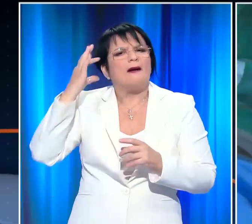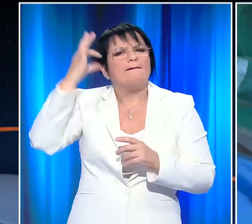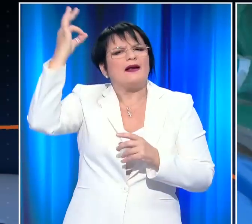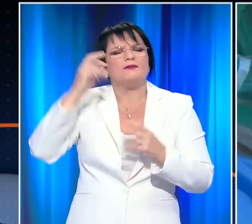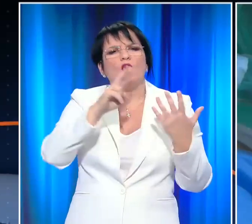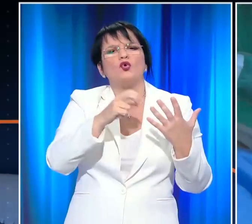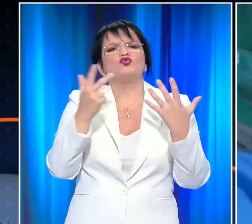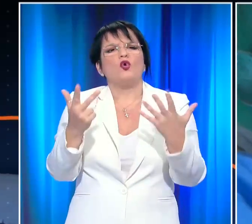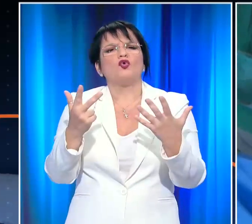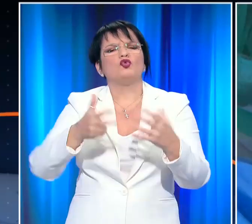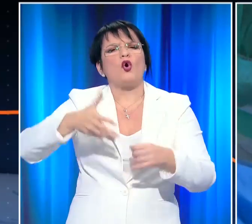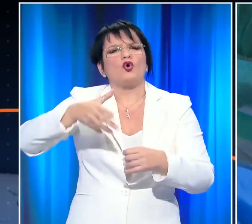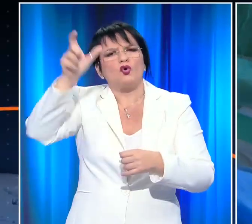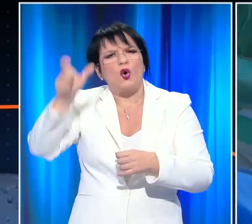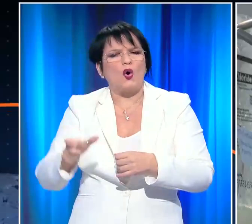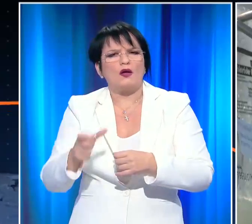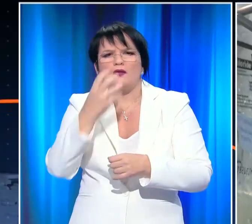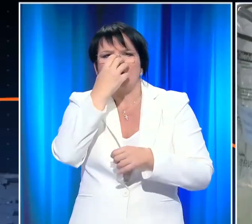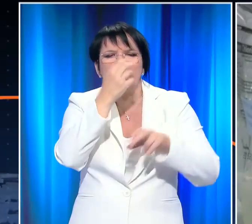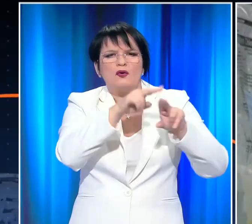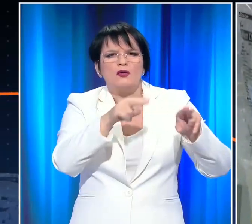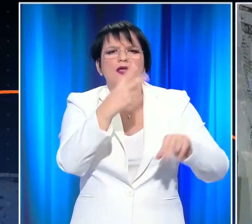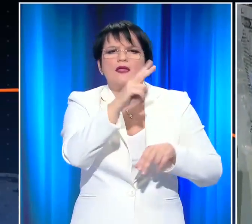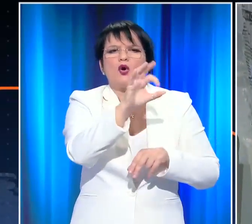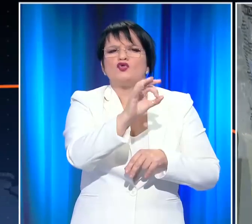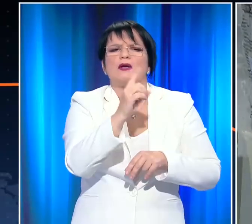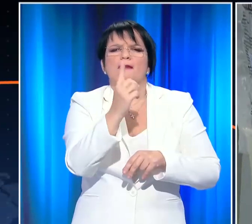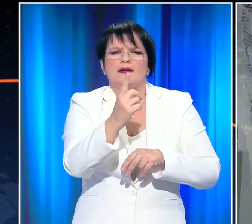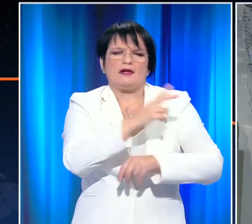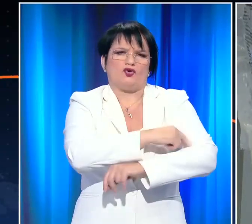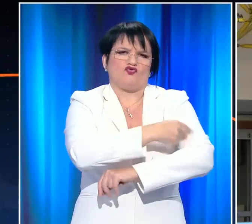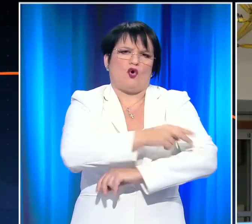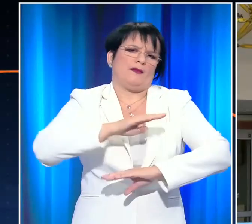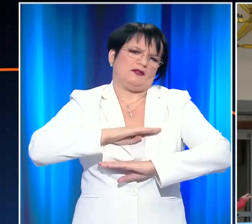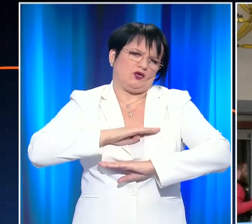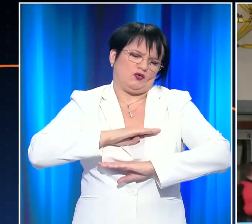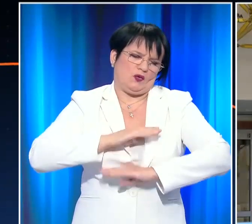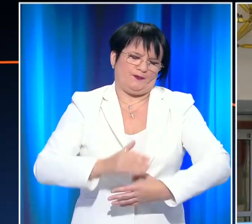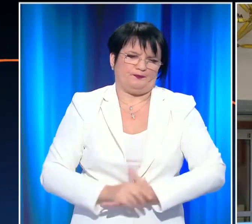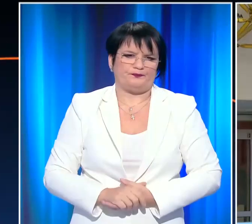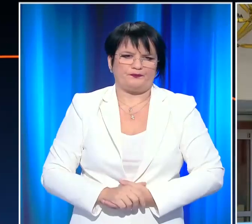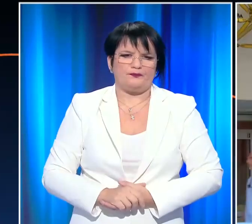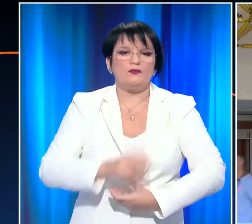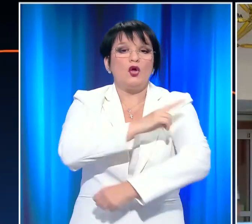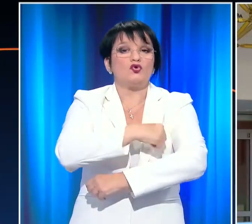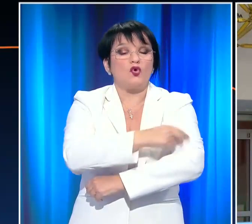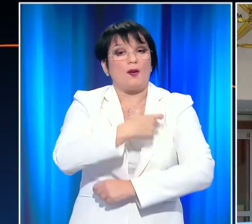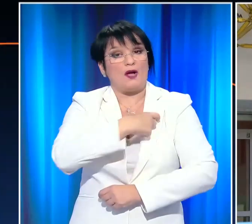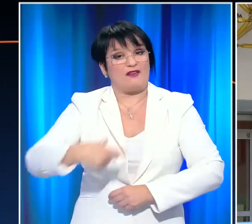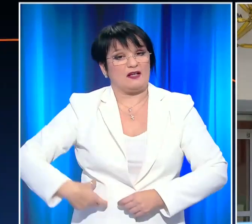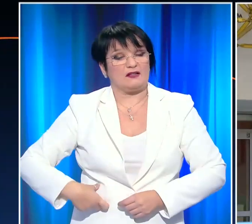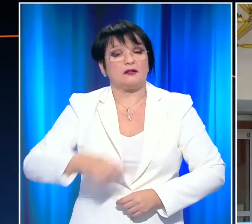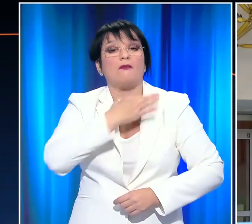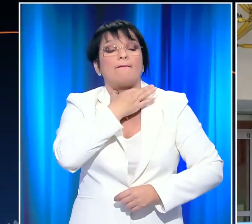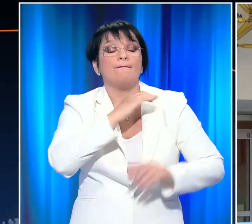ενός 28χρονου που νοσηλεύεται διασωληνωμένο στο 251 στρατιωτικό νοσοκομείο. Στο νοσοκομείο Ευαγγελισμός τη